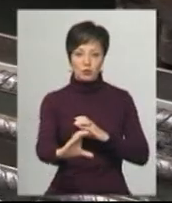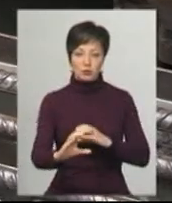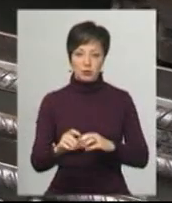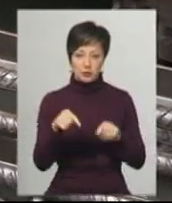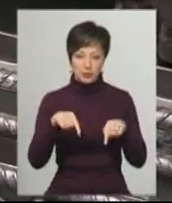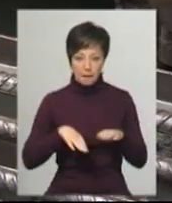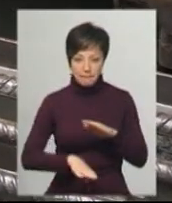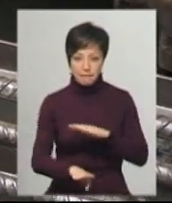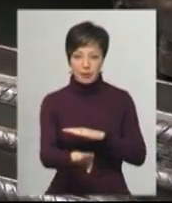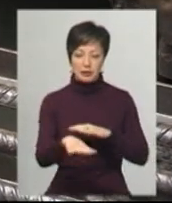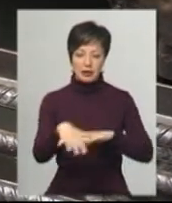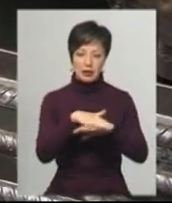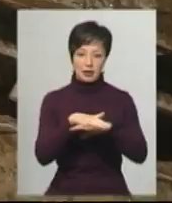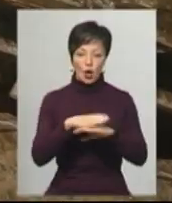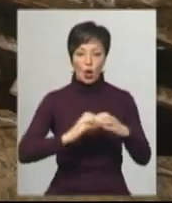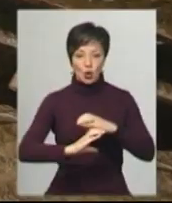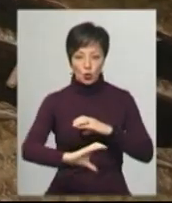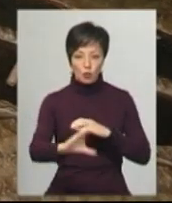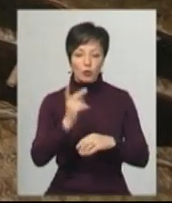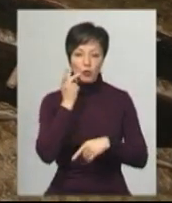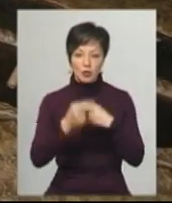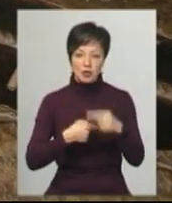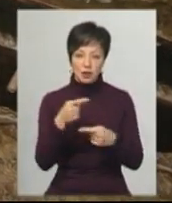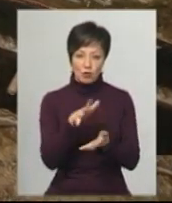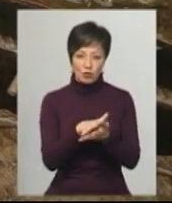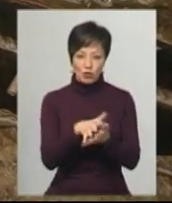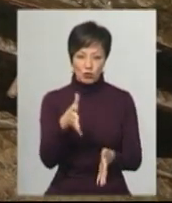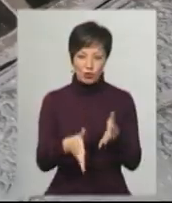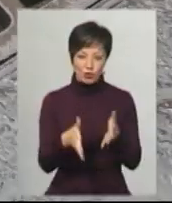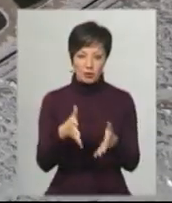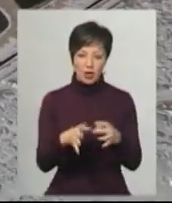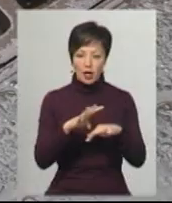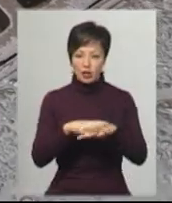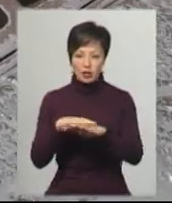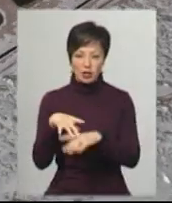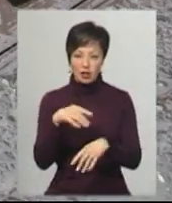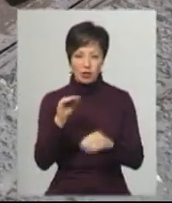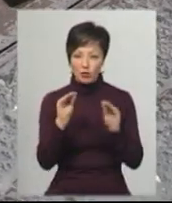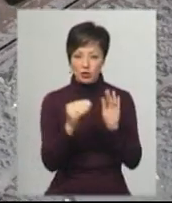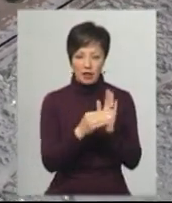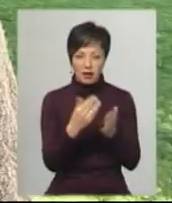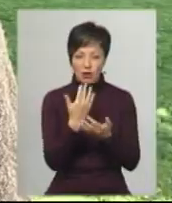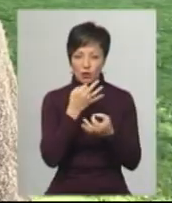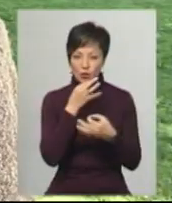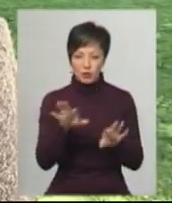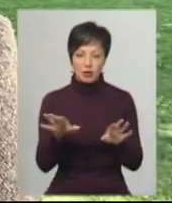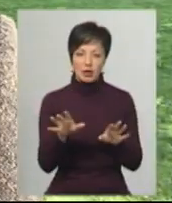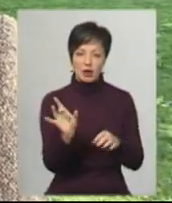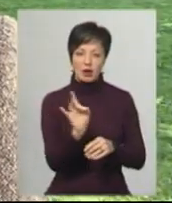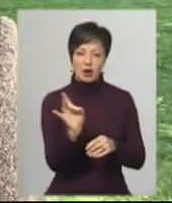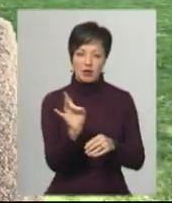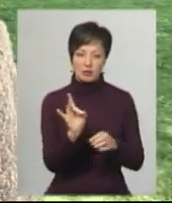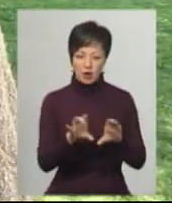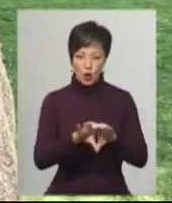проходять попід ринками. Труби ті постійно замулені, які б ми решіточки не поставили на вулиці геологів, діаметр